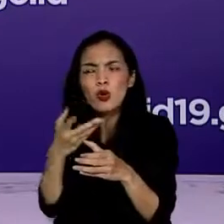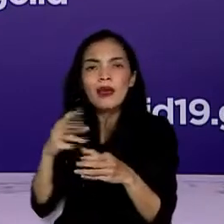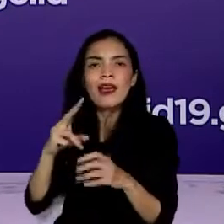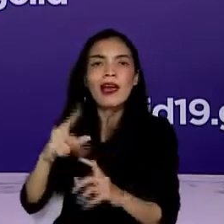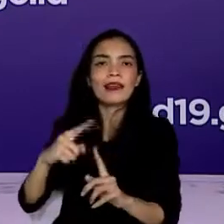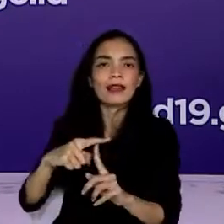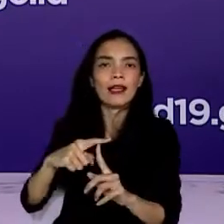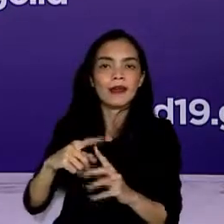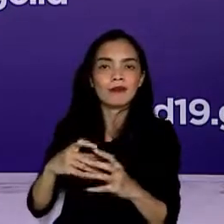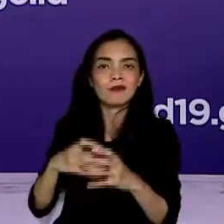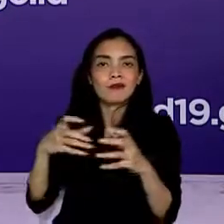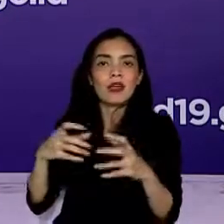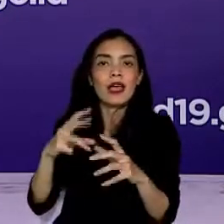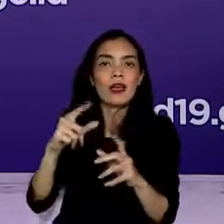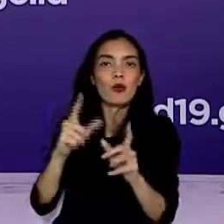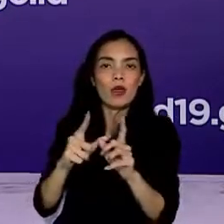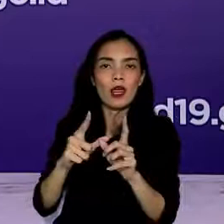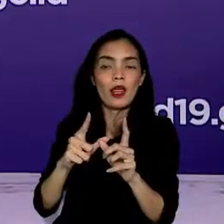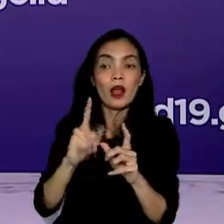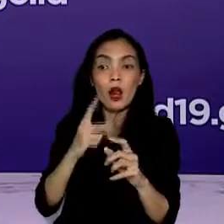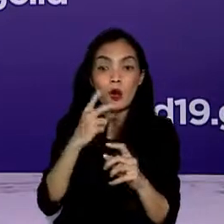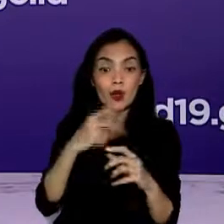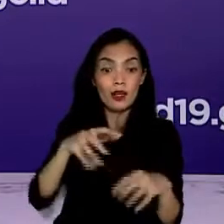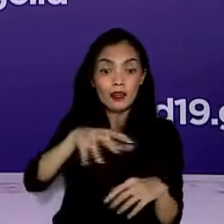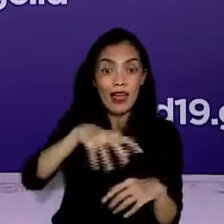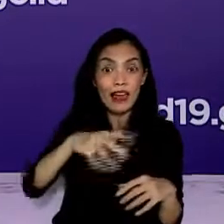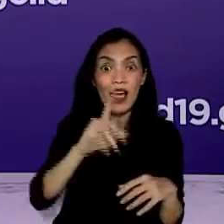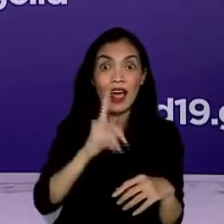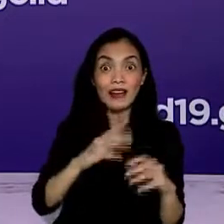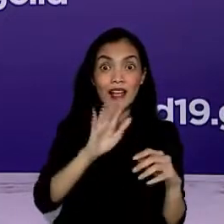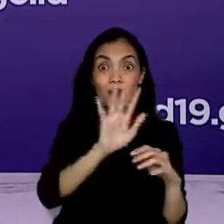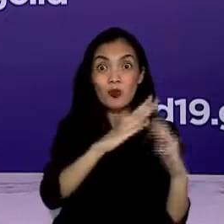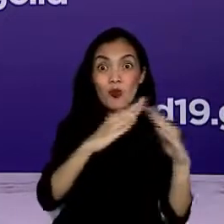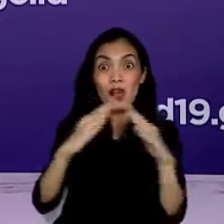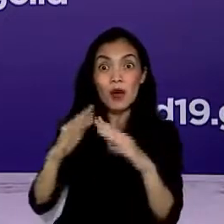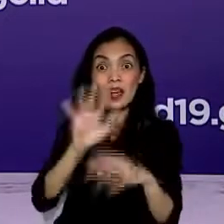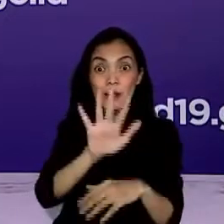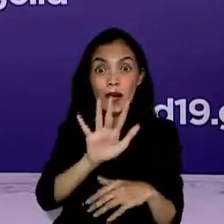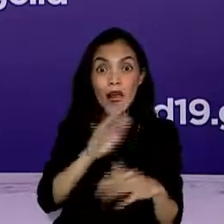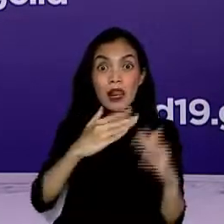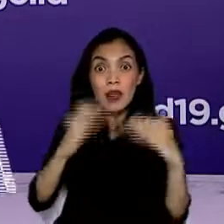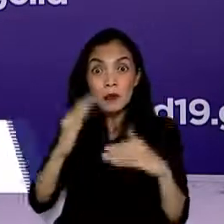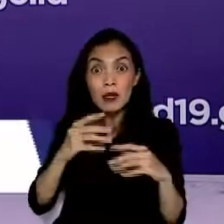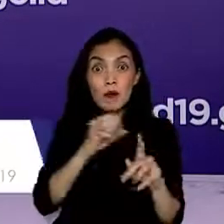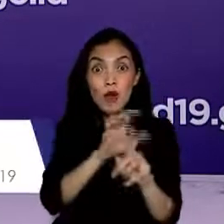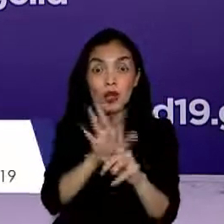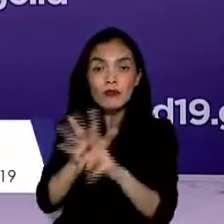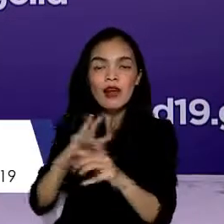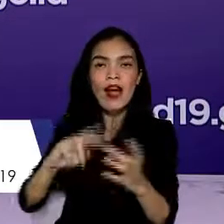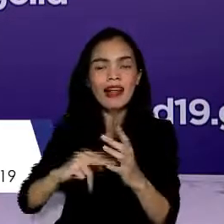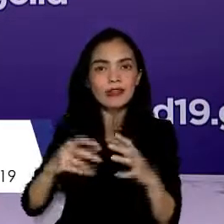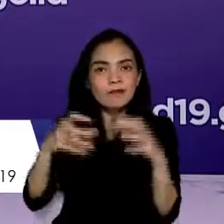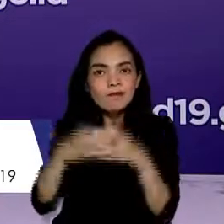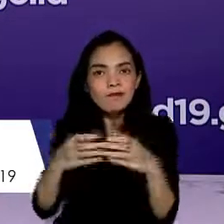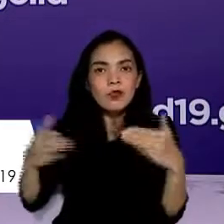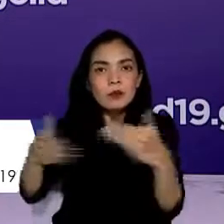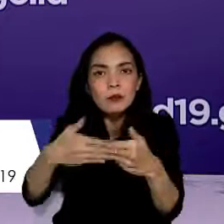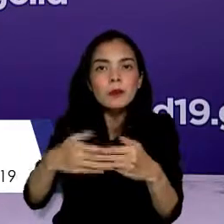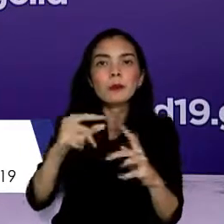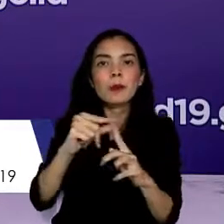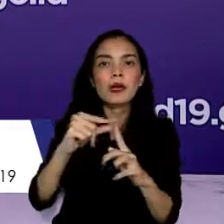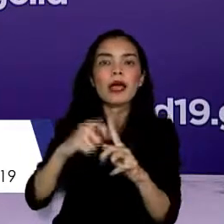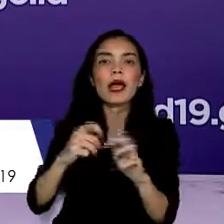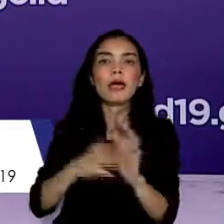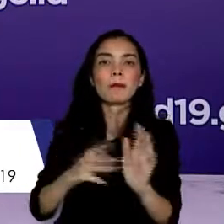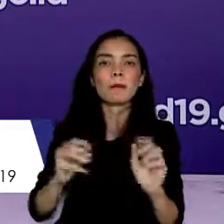kasus konfirmasi lebih dari 5 rumah. Pada prinsipnya, detail pengaturan ini tetap sama. Selanjutnya,